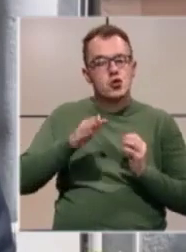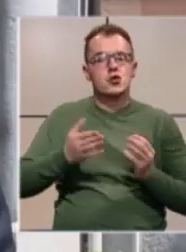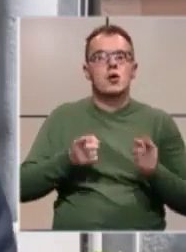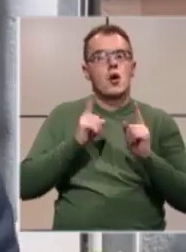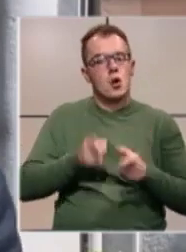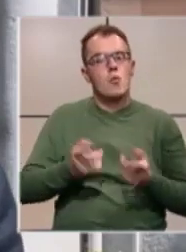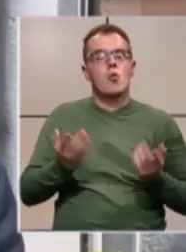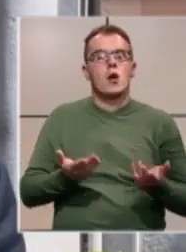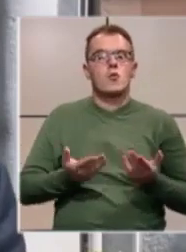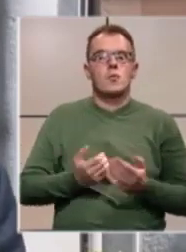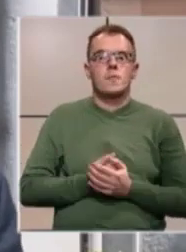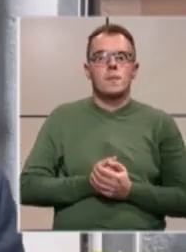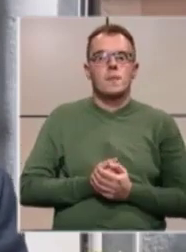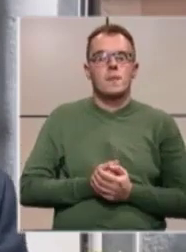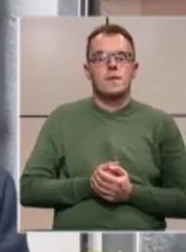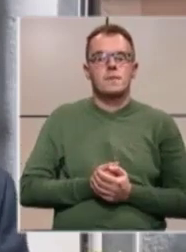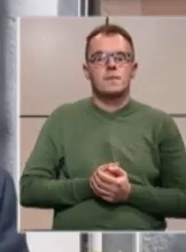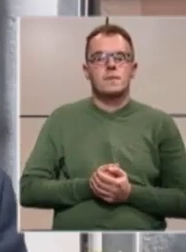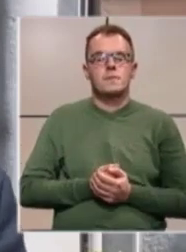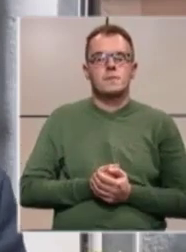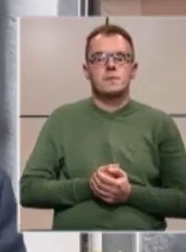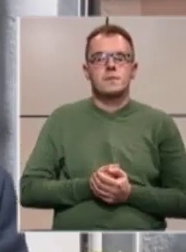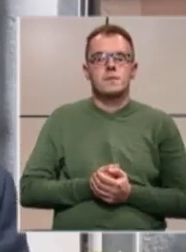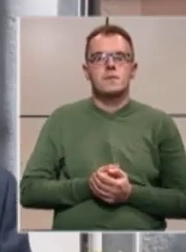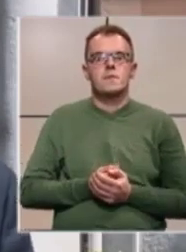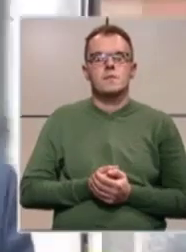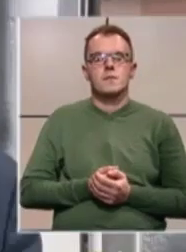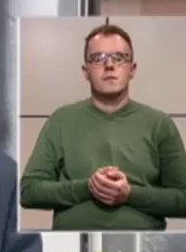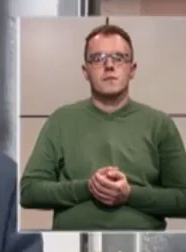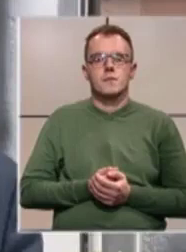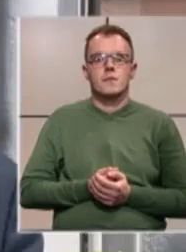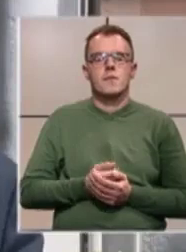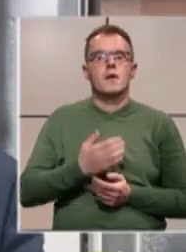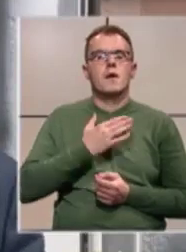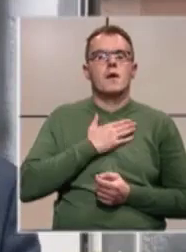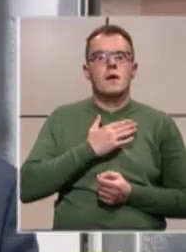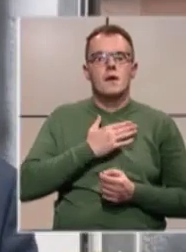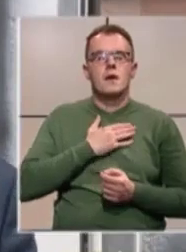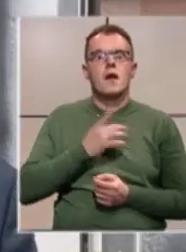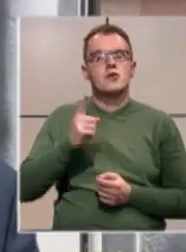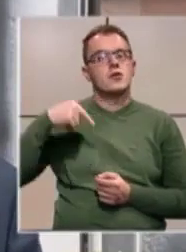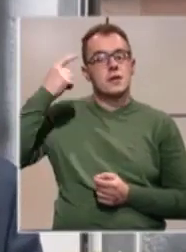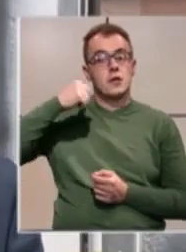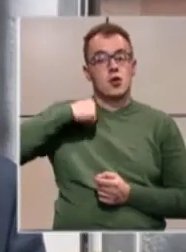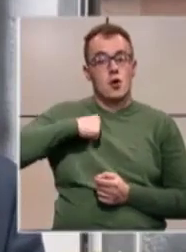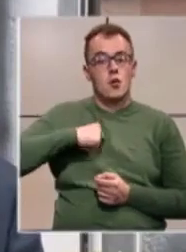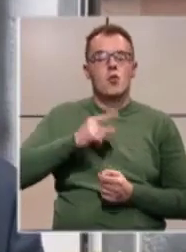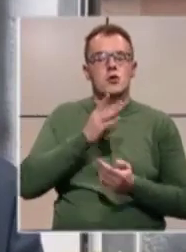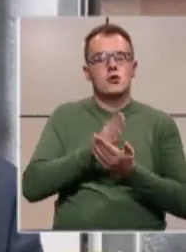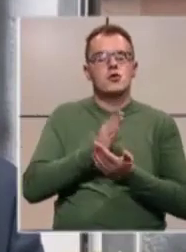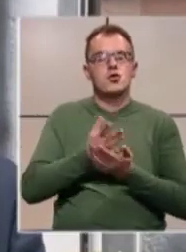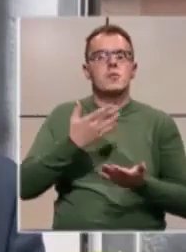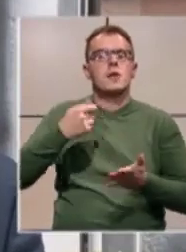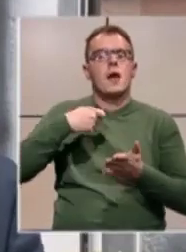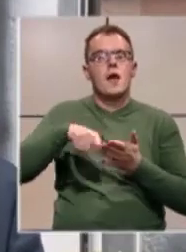moraju da se poklope onoliko koliko im je i organ dug. Naša intencija već u sledećoj godini će biti da